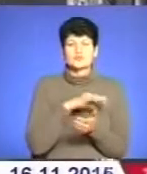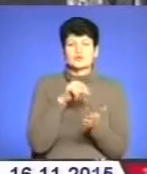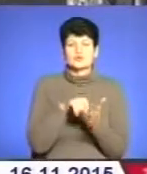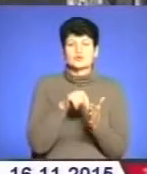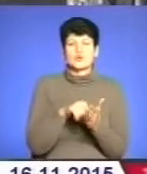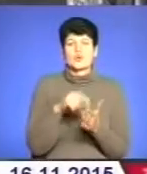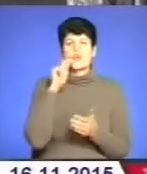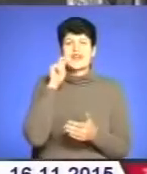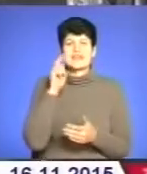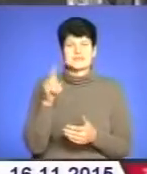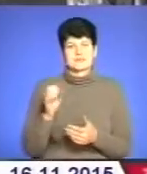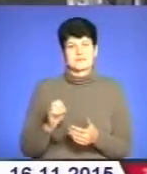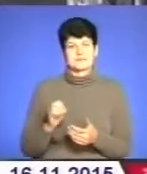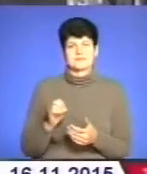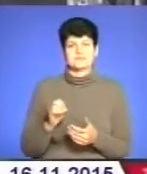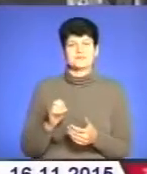українським.